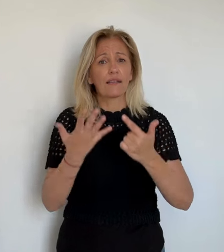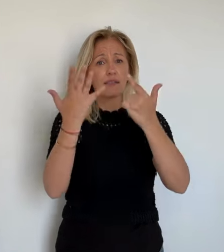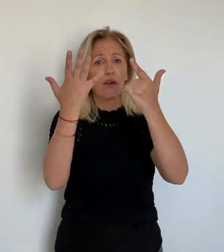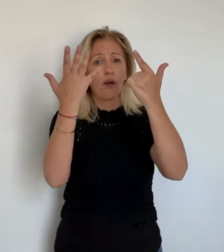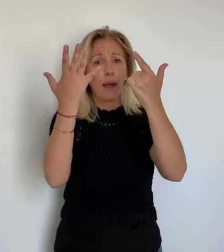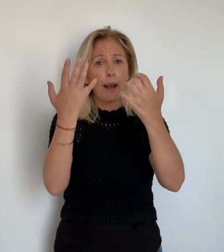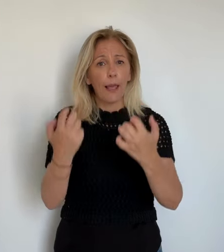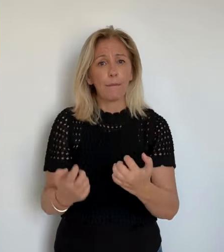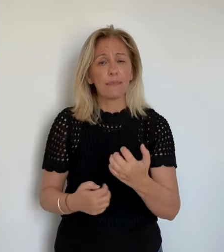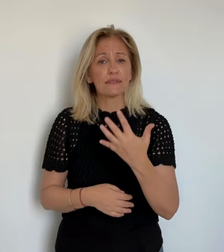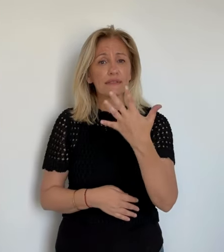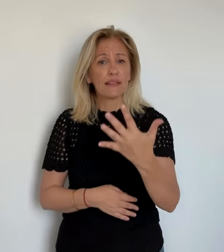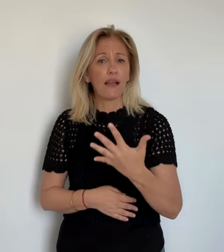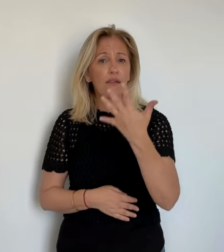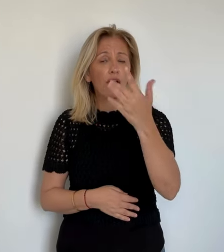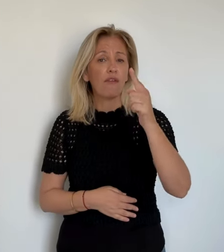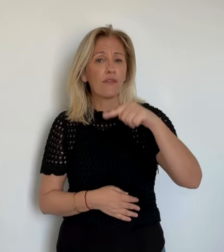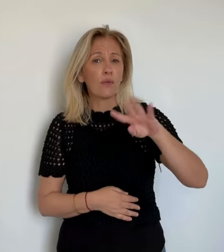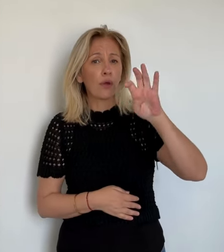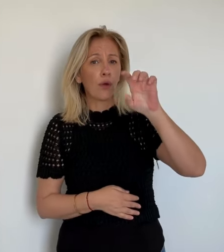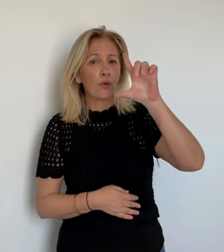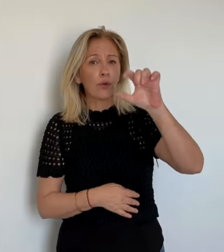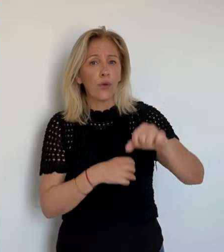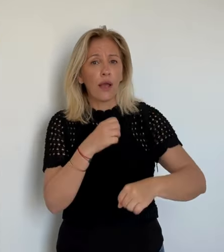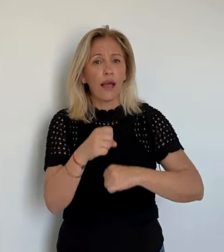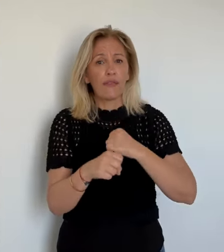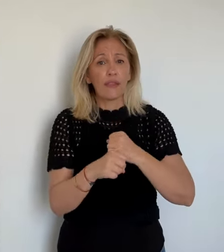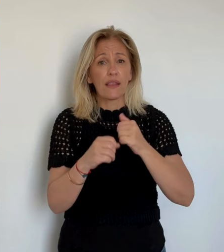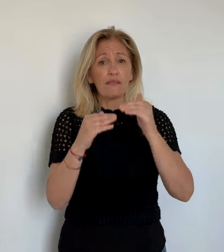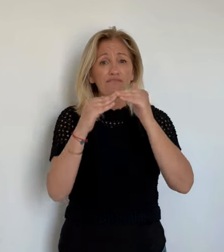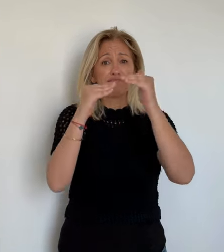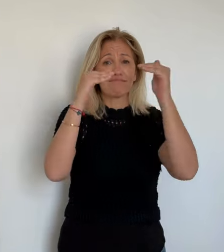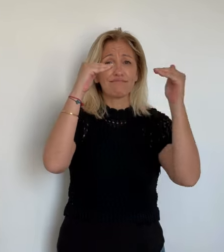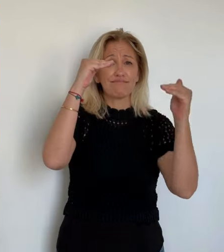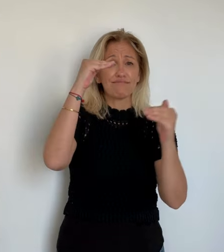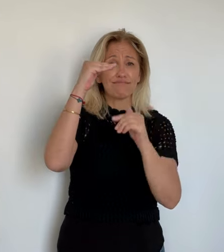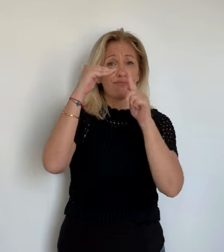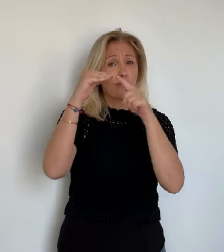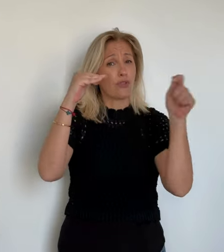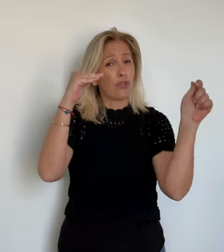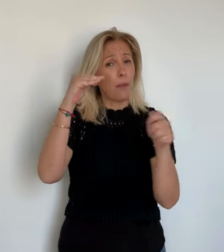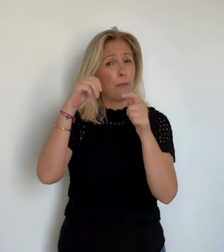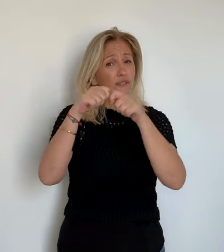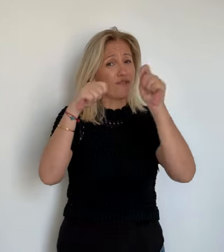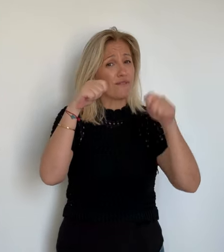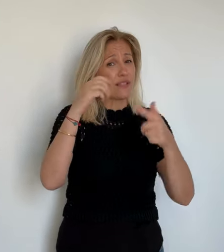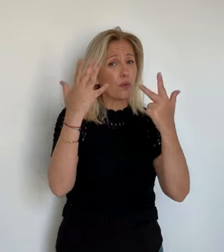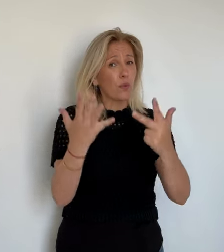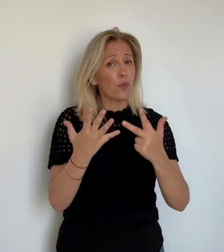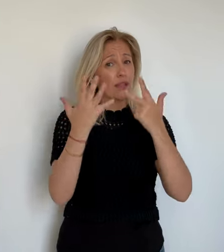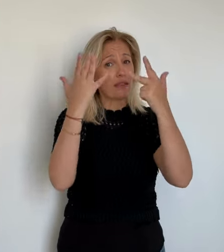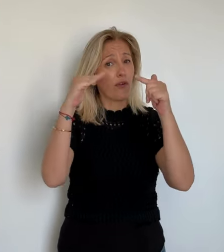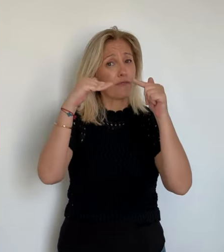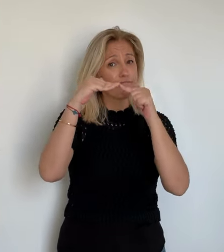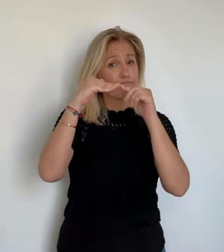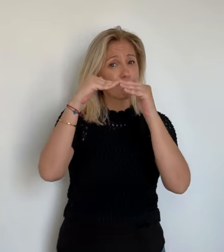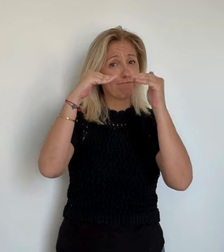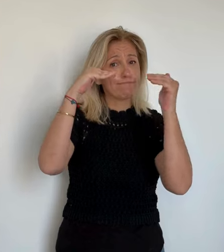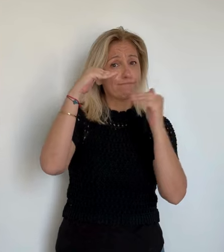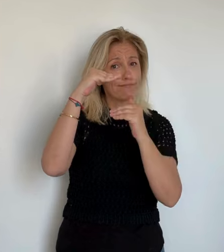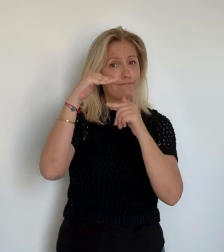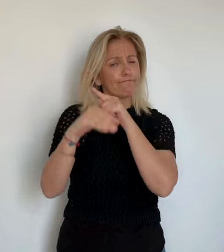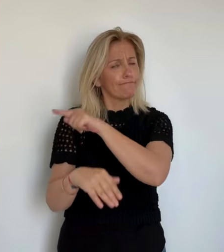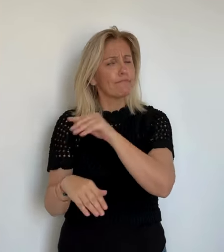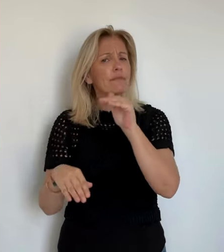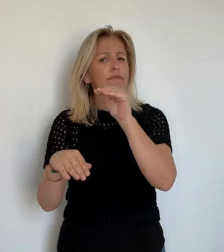de la mauvaise foi, voire de la malveillance. Sans surprise, l'opposition se montre bien plus alarmiste avec du côté de la droite